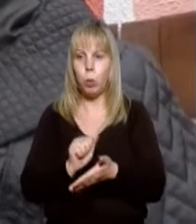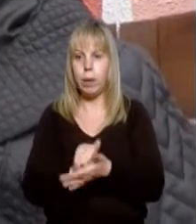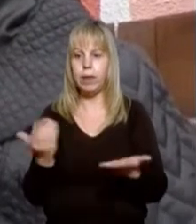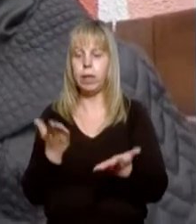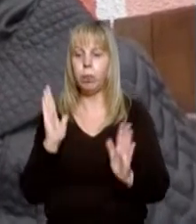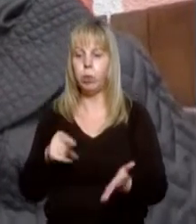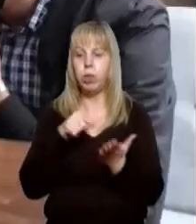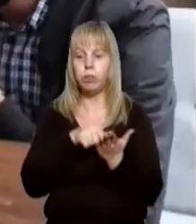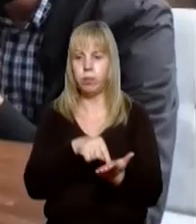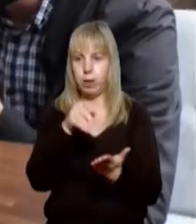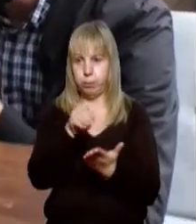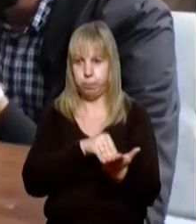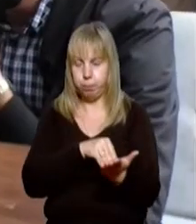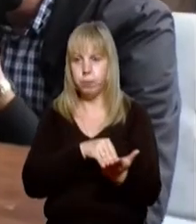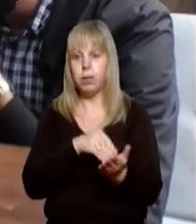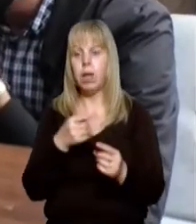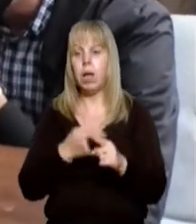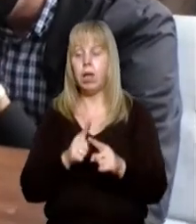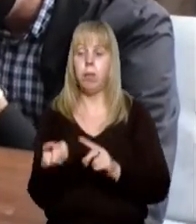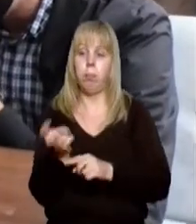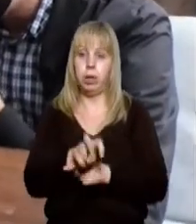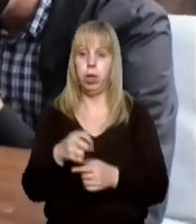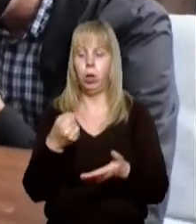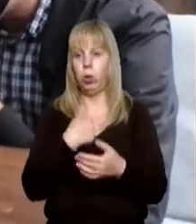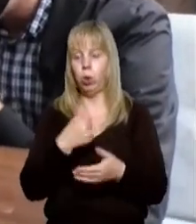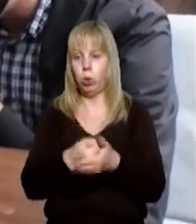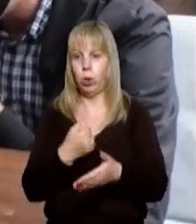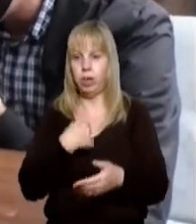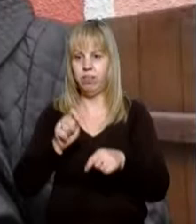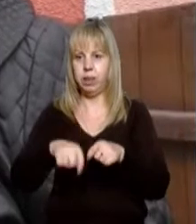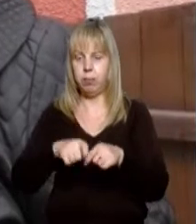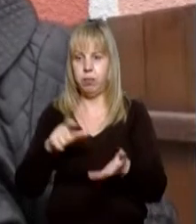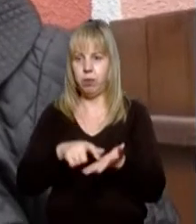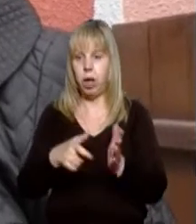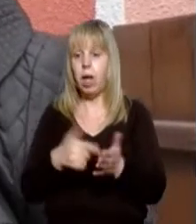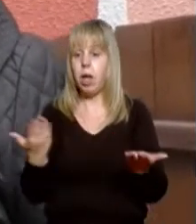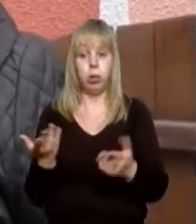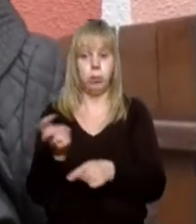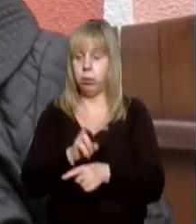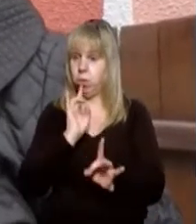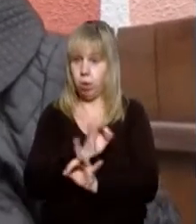які будуть вказані, і з'явитися до нас в інспекції. Якщо він не з'явиться, тоді буде